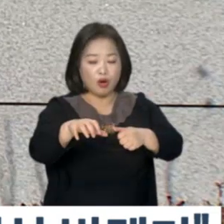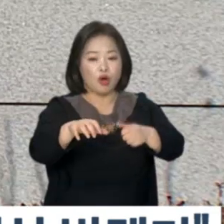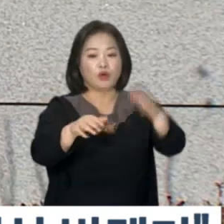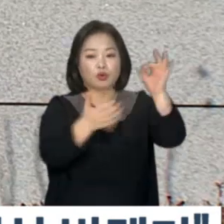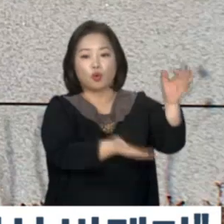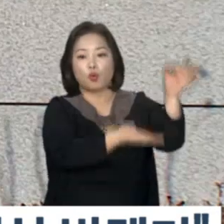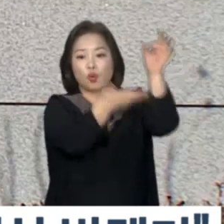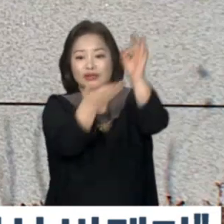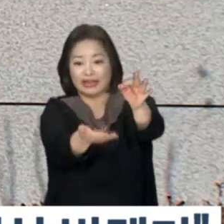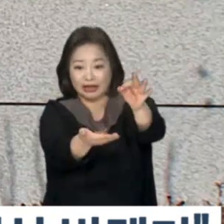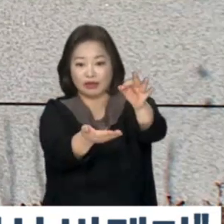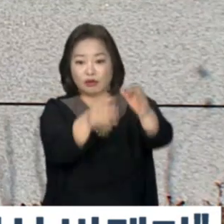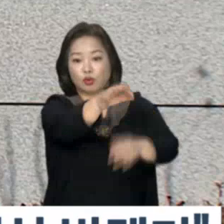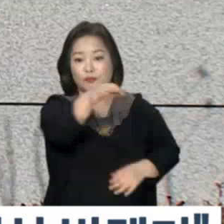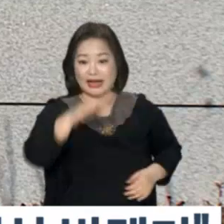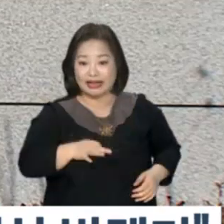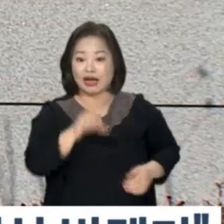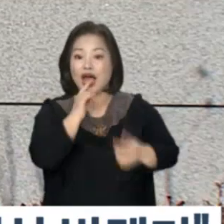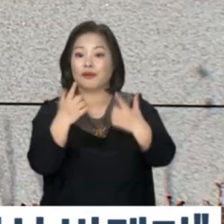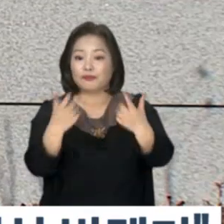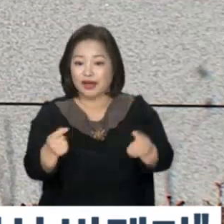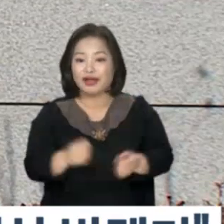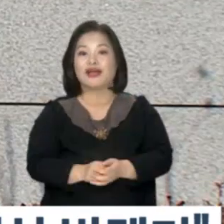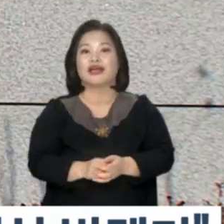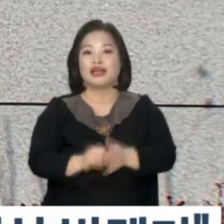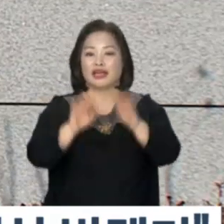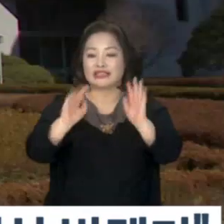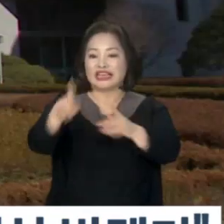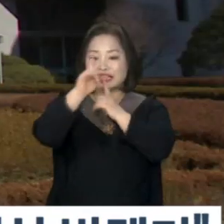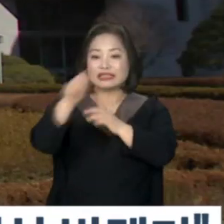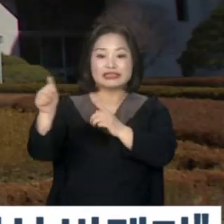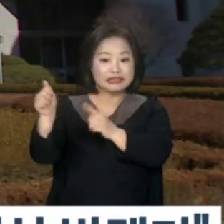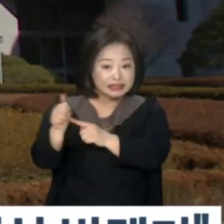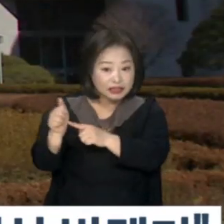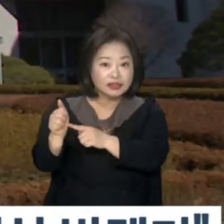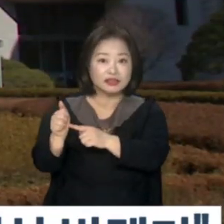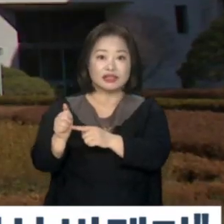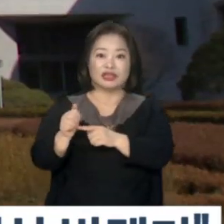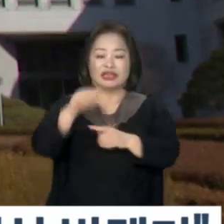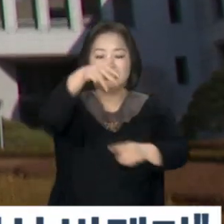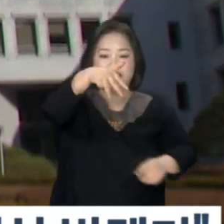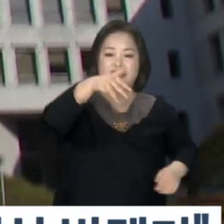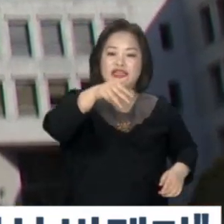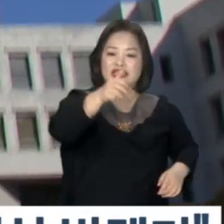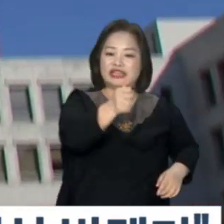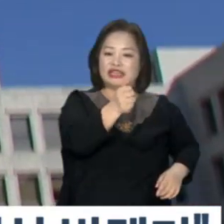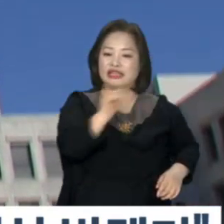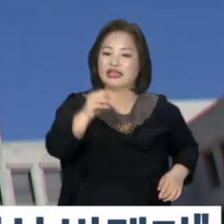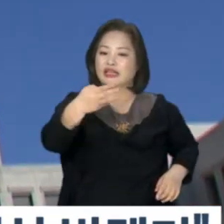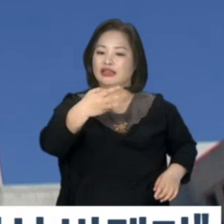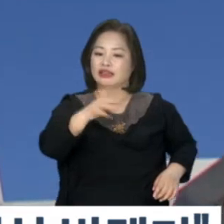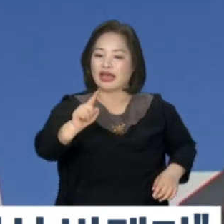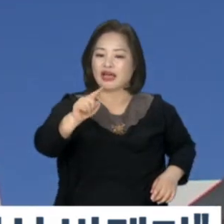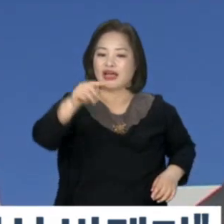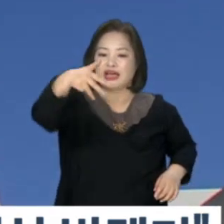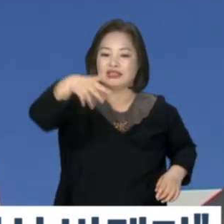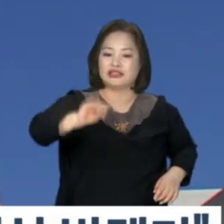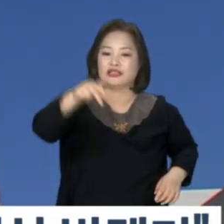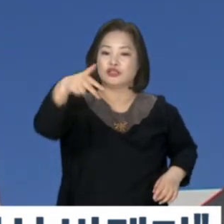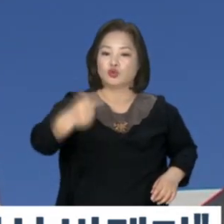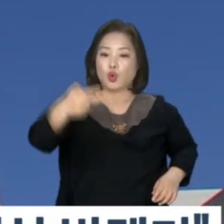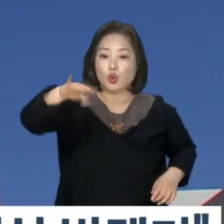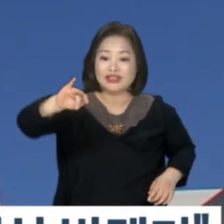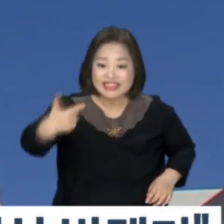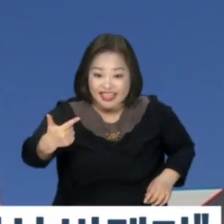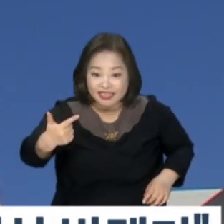밝혔습니다. 강제동원 피해자 이모 씨 측은 히타치 조센이 서울고등법원에 보증 공탁을 낸 6천만